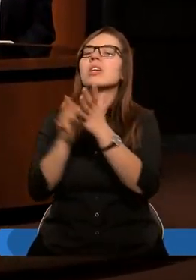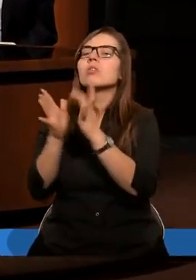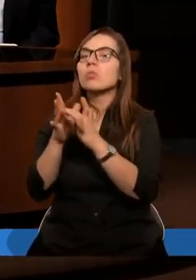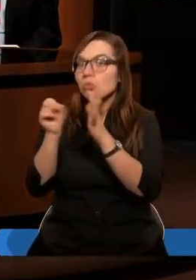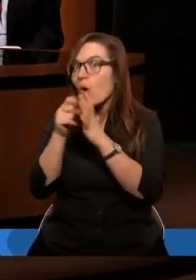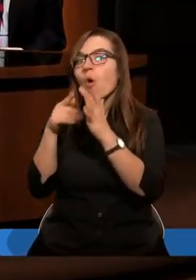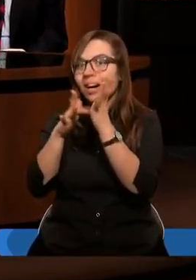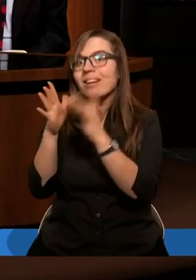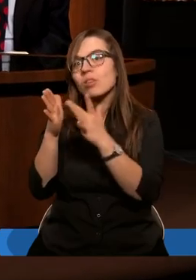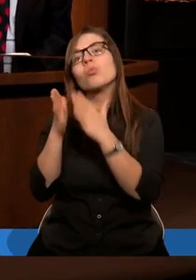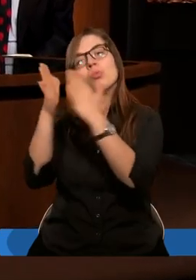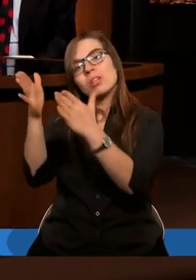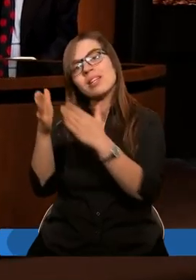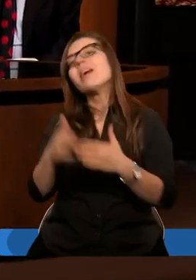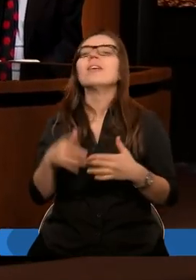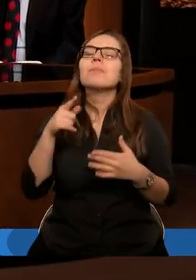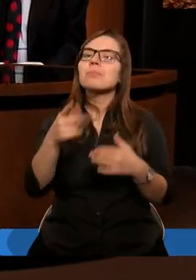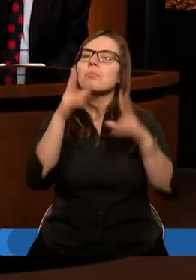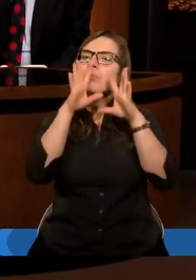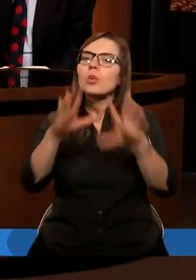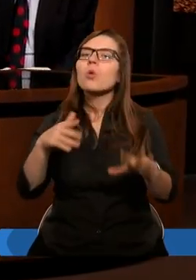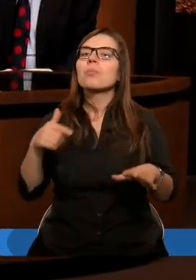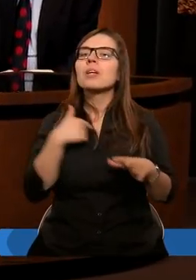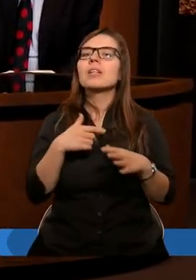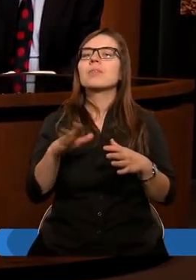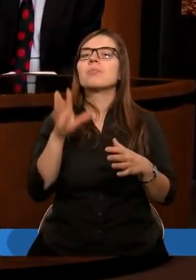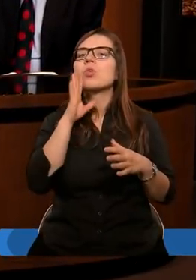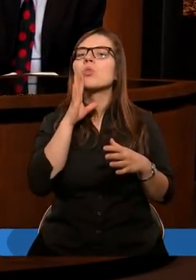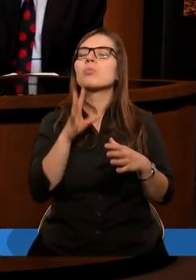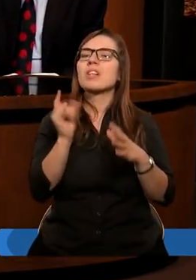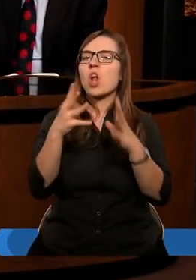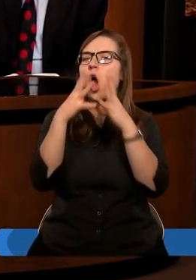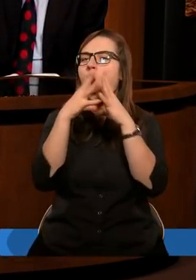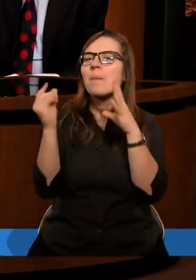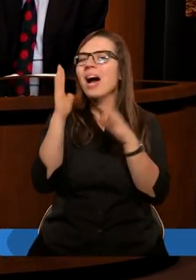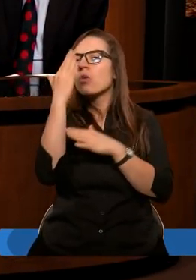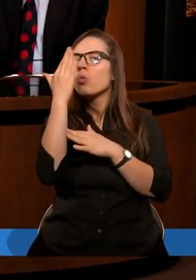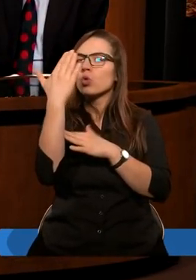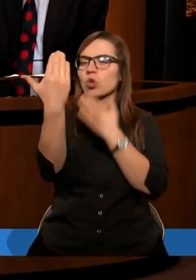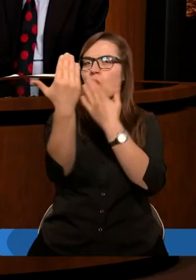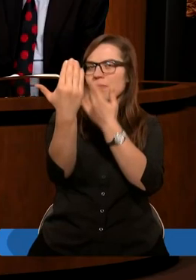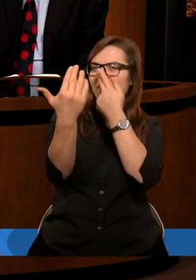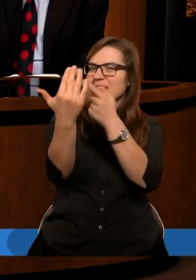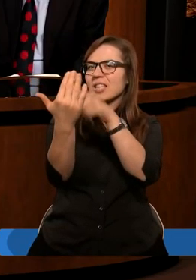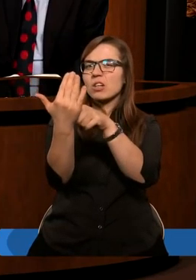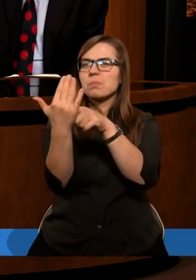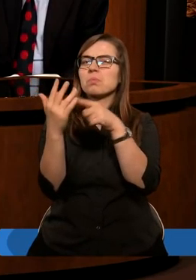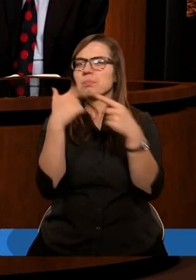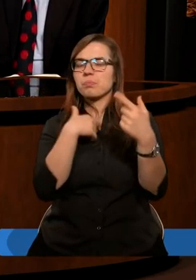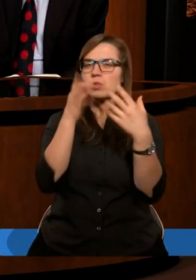Tak jak lustro, gdy pokazuje mi brud na ubraniu, doprowadza mnie do myśli, że trzeba by to ubranie uprać.